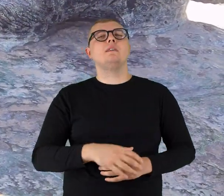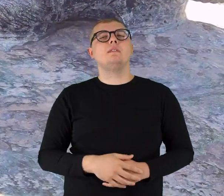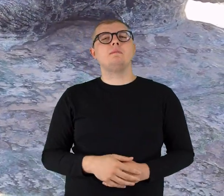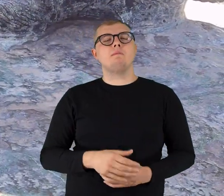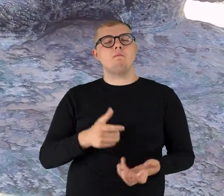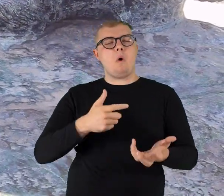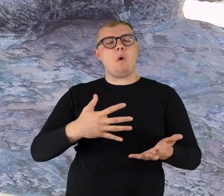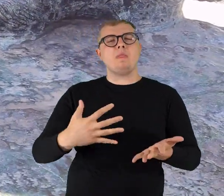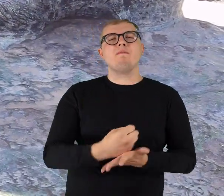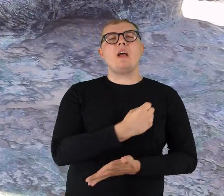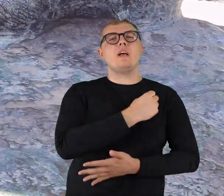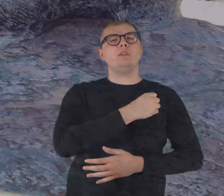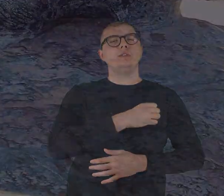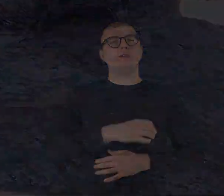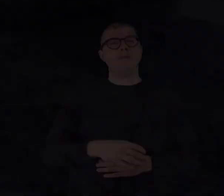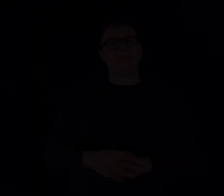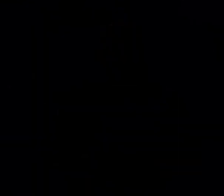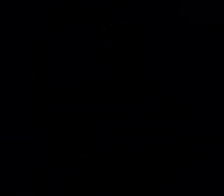za broń